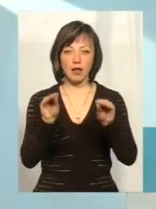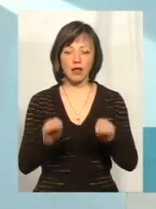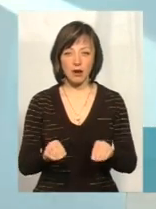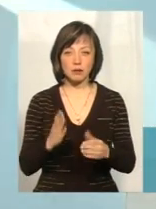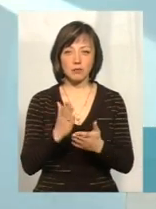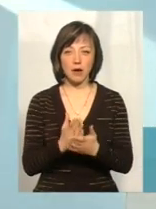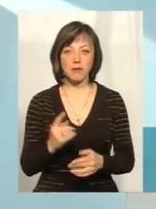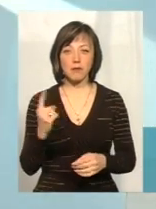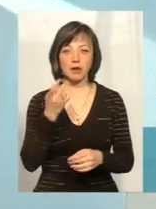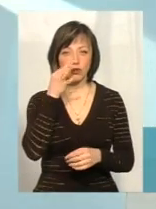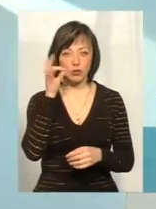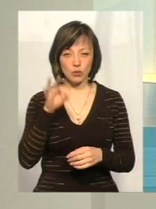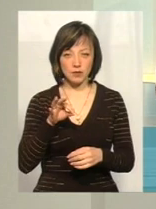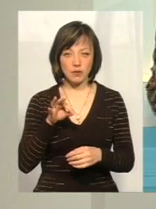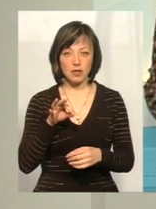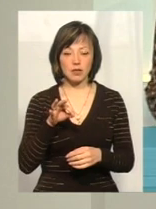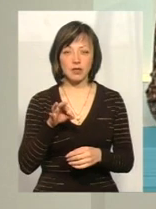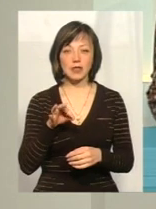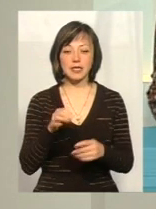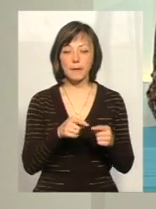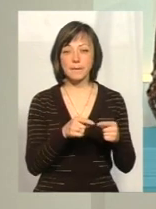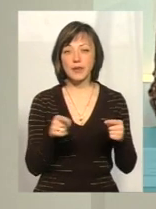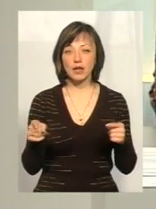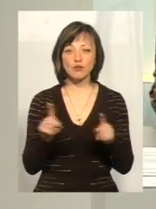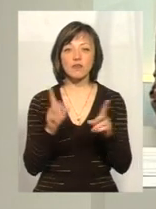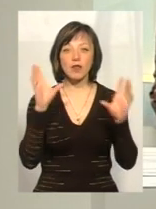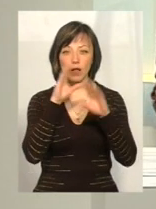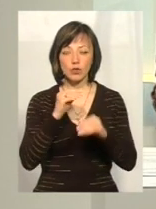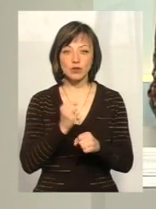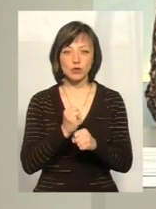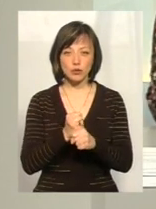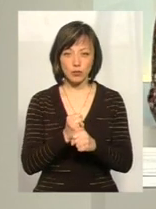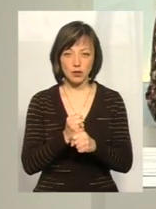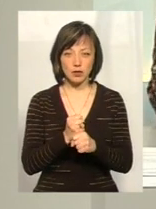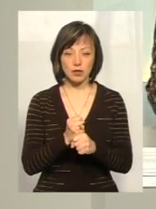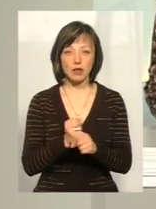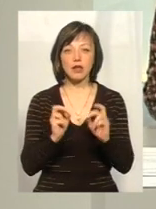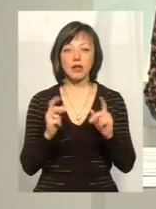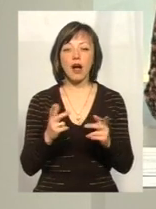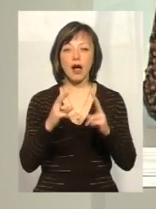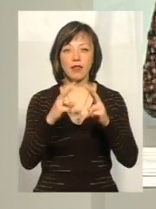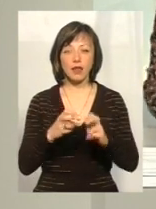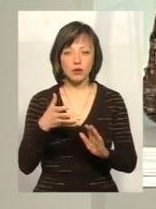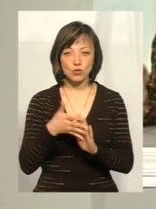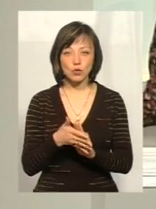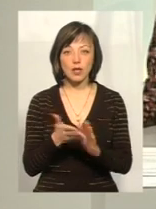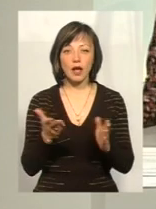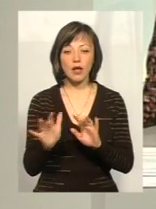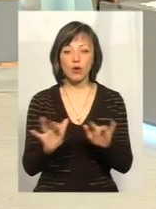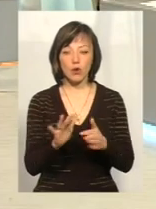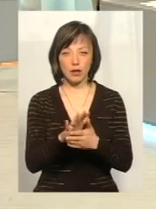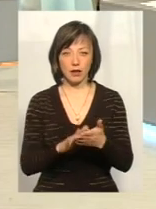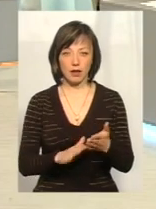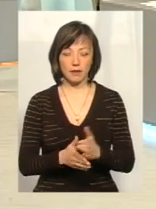ми вже маємо перший досвід. І от за цей період, що вдалося робити, як ви їх аналізуєте і от які кроки